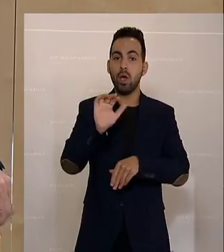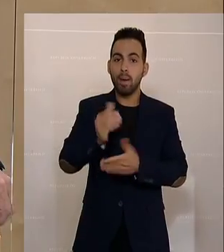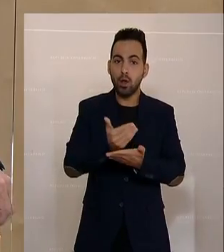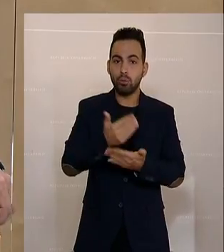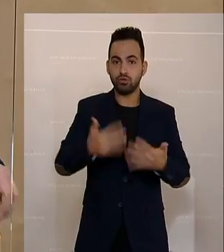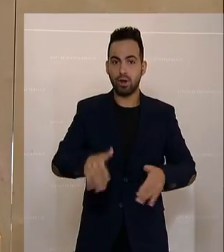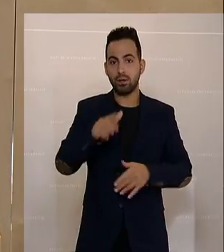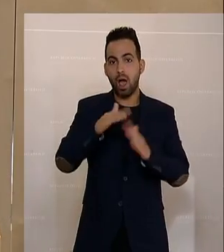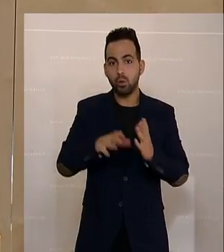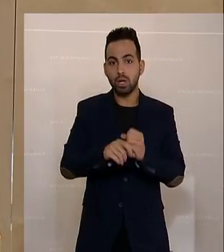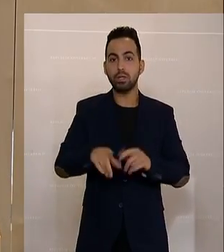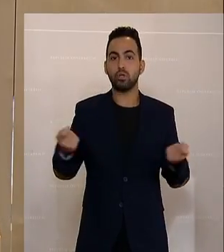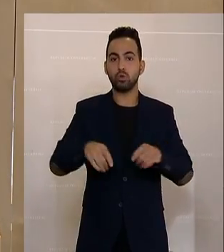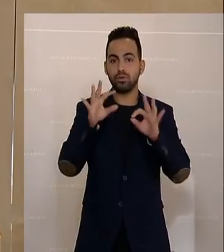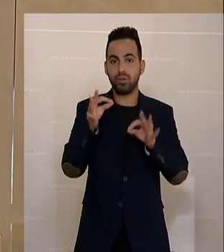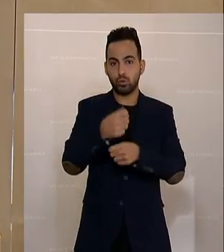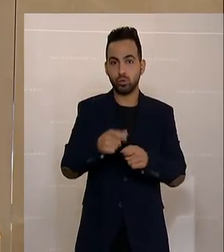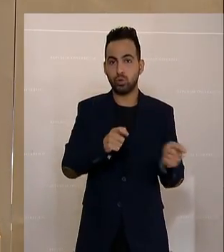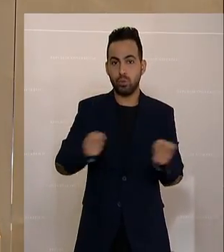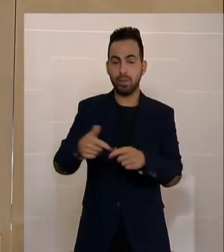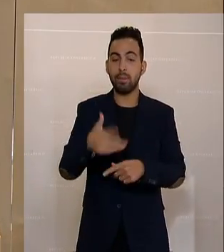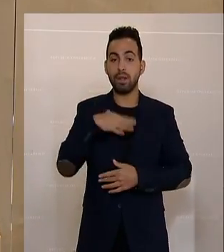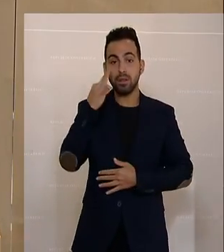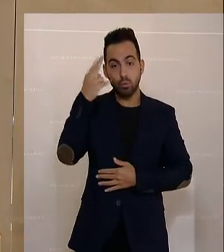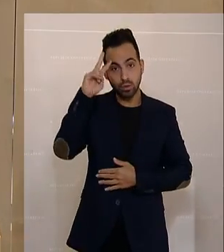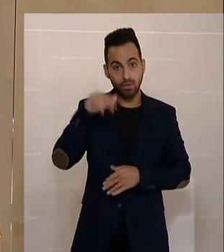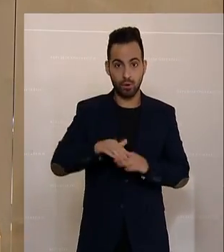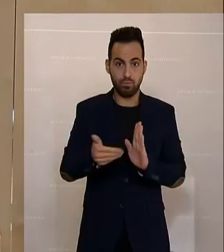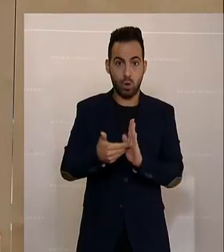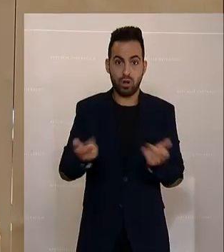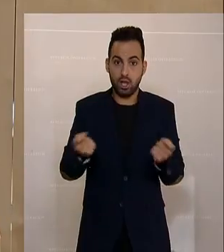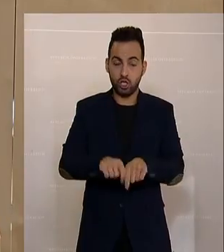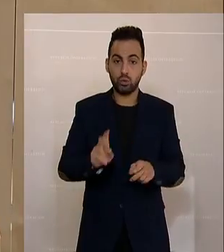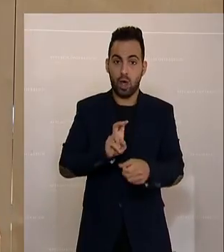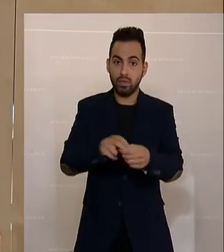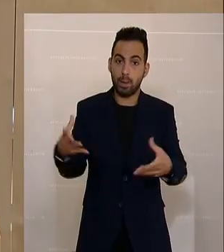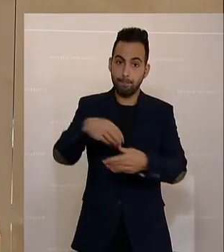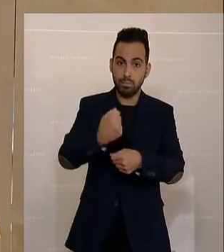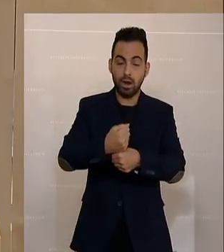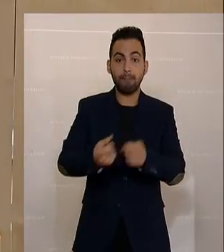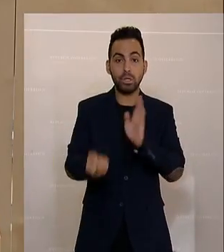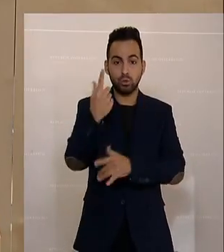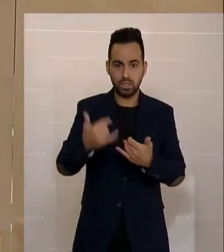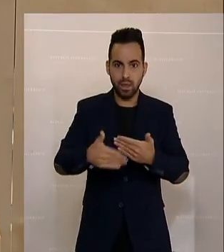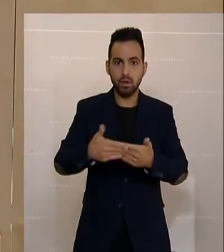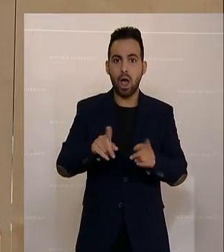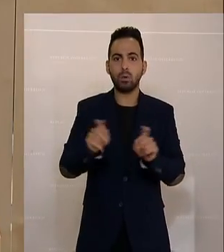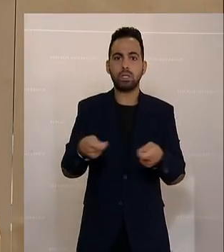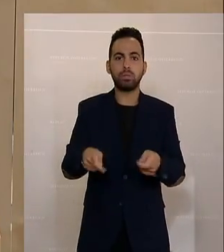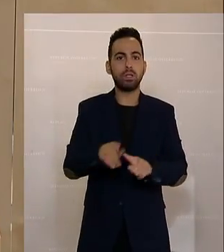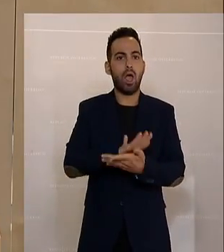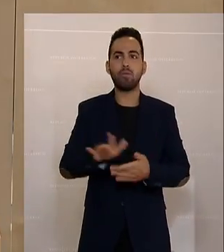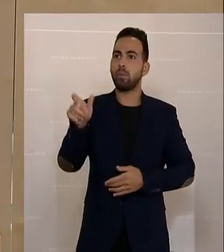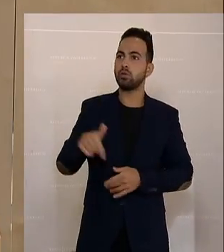Haushalte zur Beschlussfassung zu vermitteln. Meine Damen und Herren, es ist notwendig, diesem Entschließungsantrag beizutreten und vorhin zu sagen, es kann nicht sein, dass sich eine Person